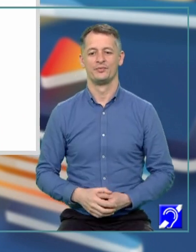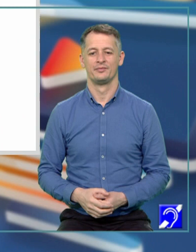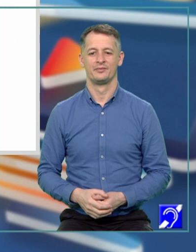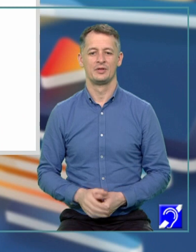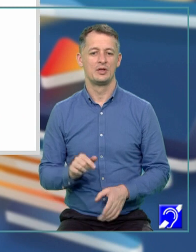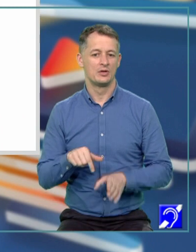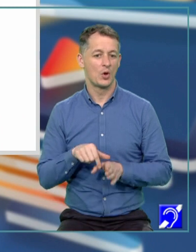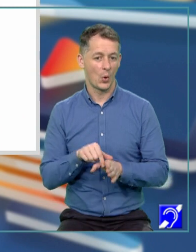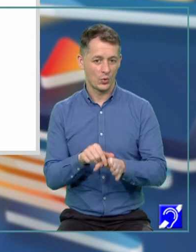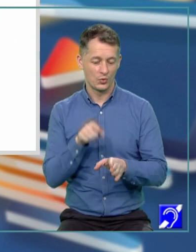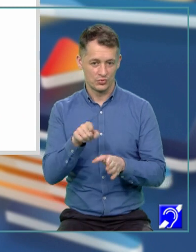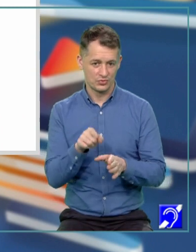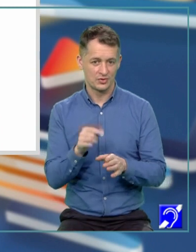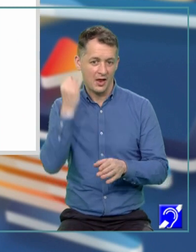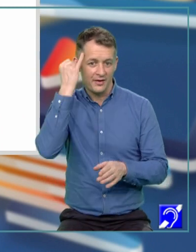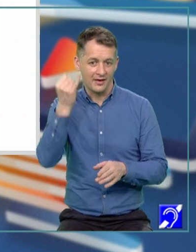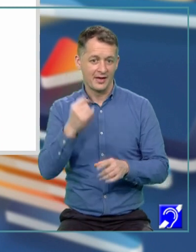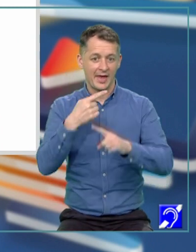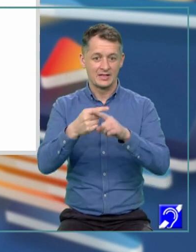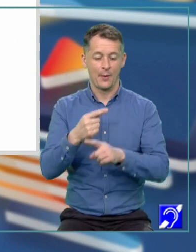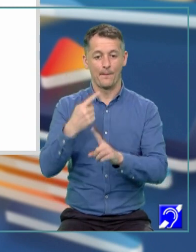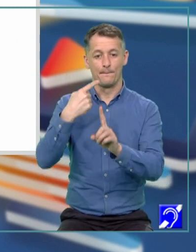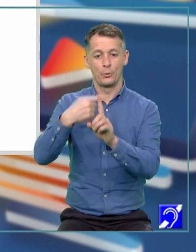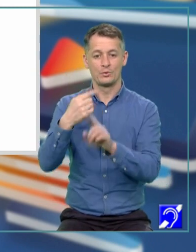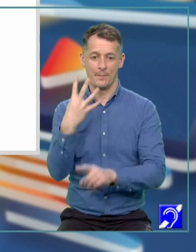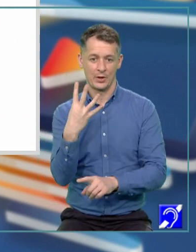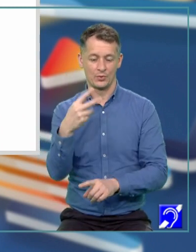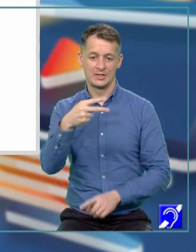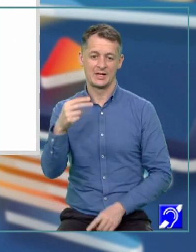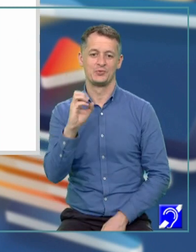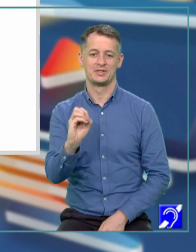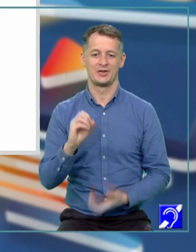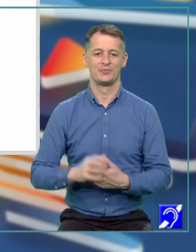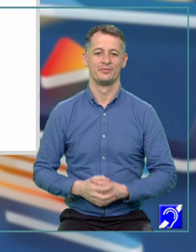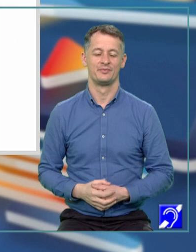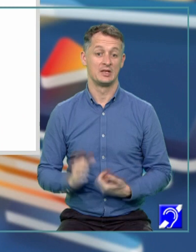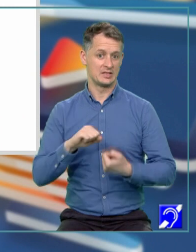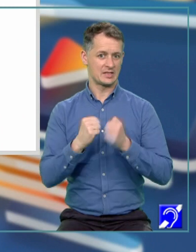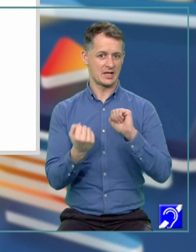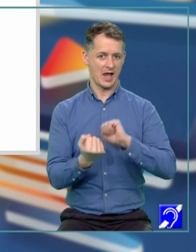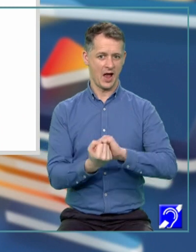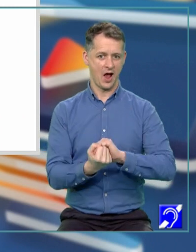x plus 4 este 0 sau